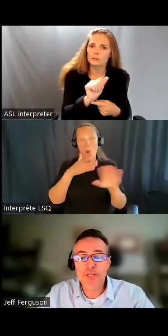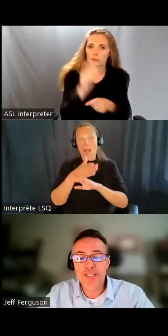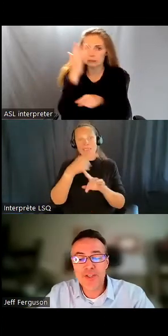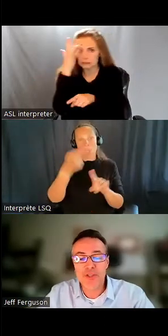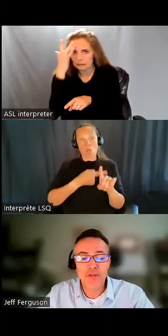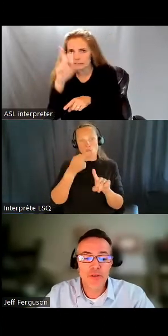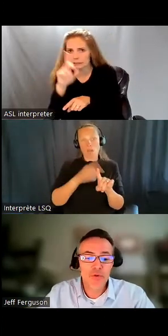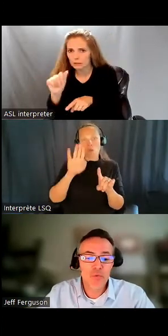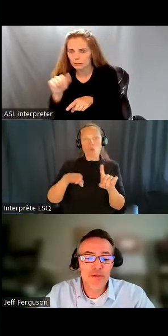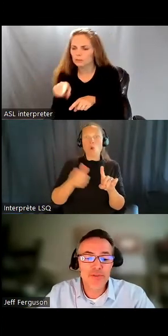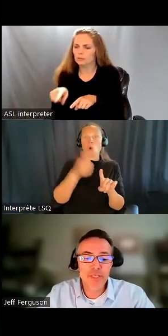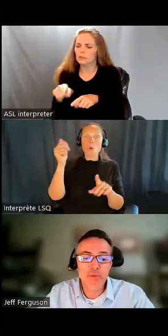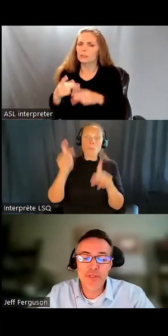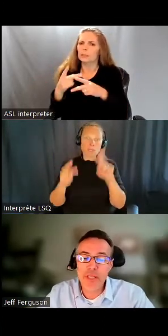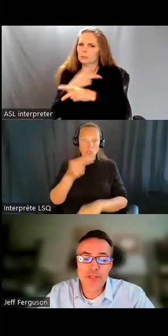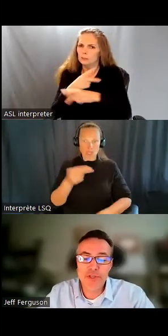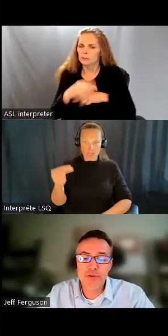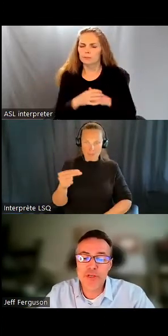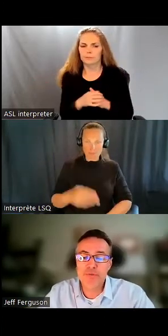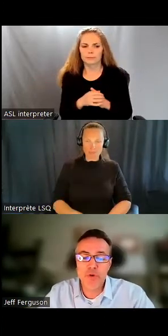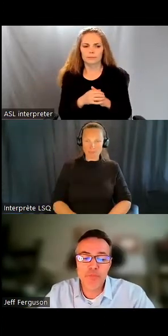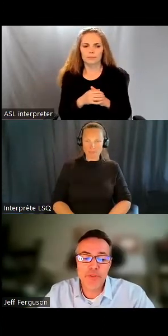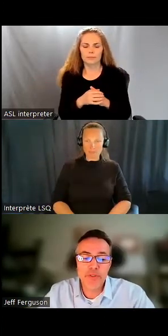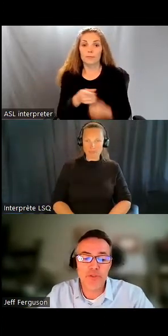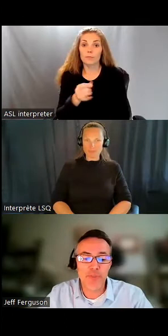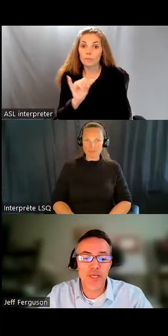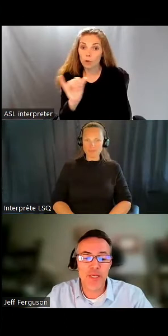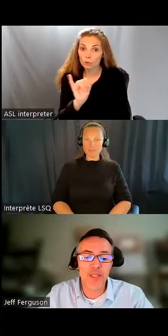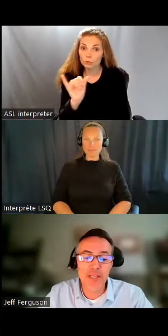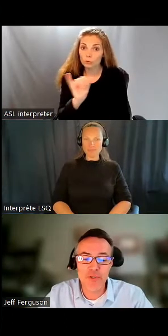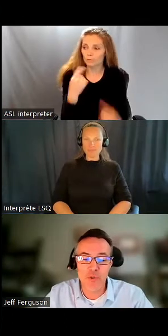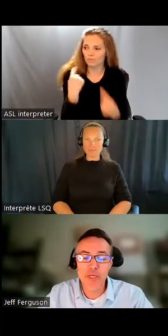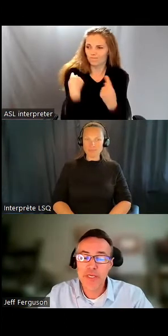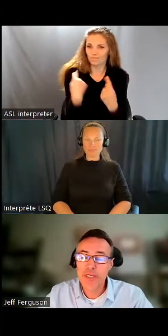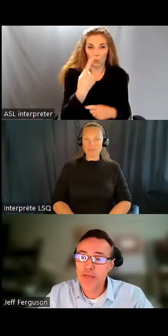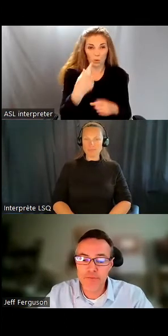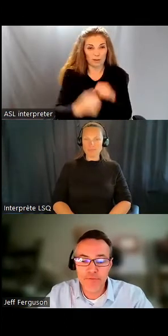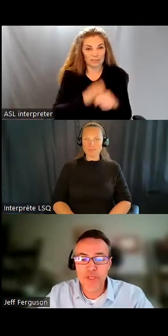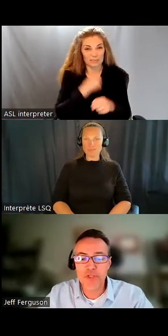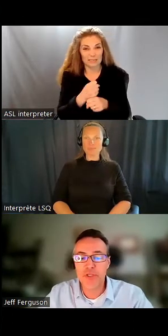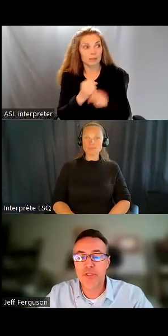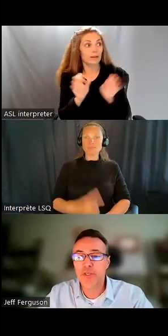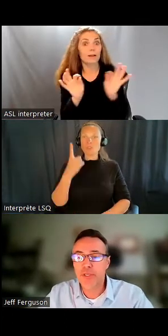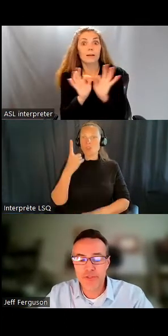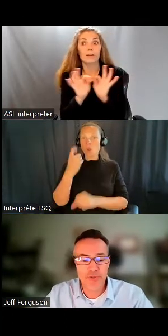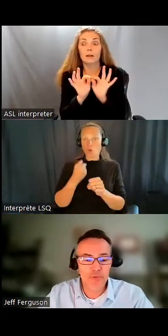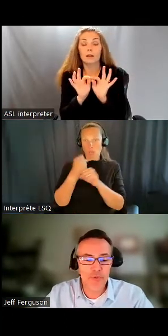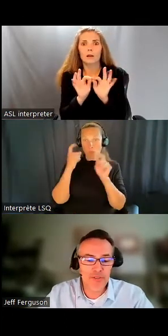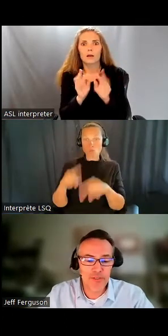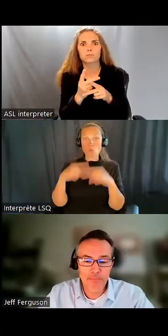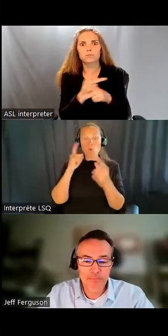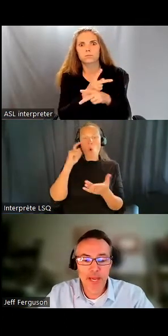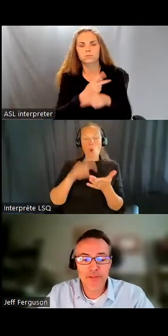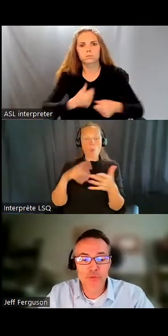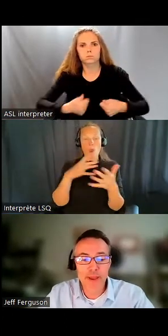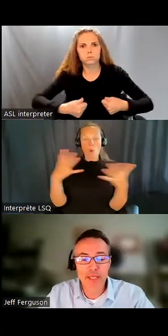handicaps. Mais on sait aussi qu'au cours de la dernière année, l'abordabilité est encore plus difficile à